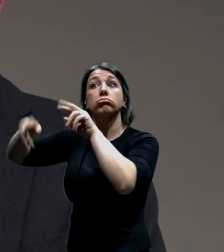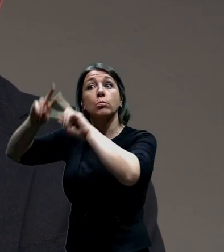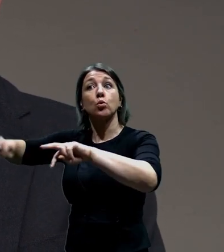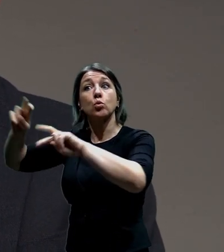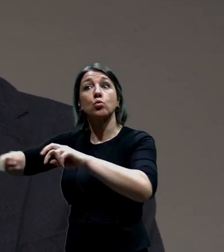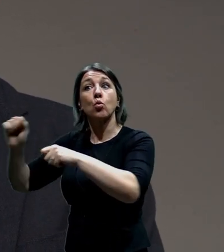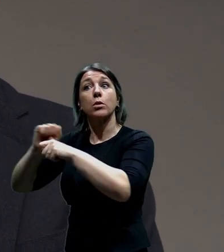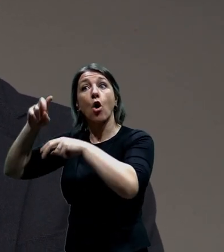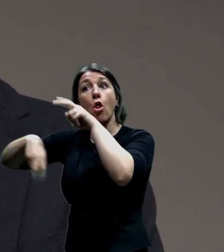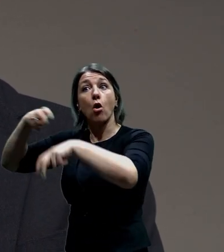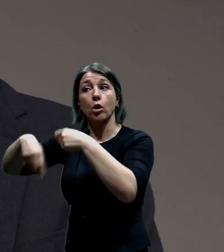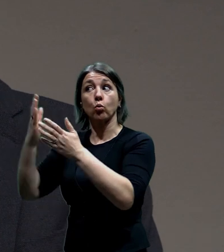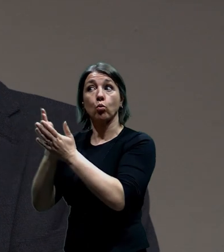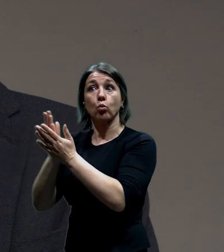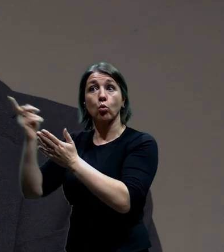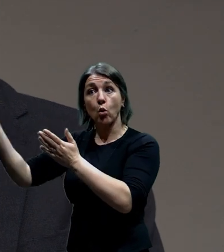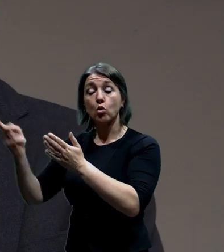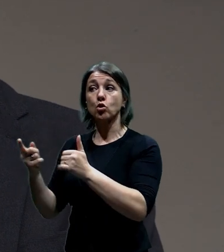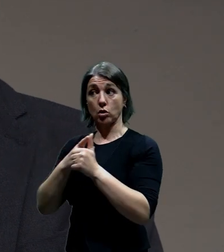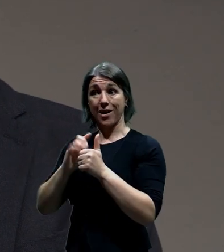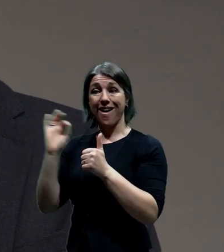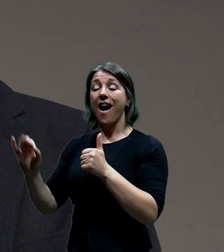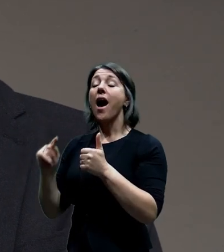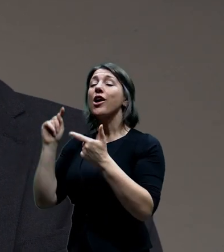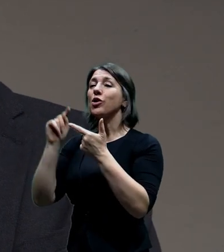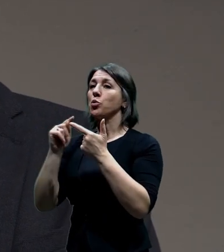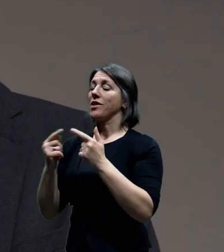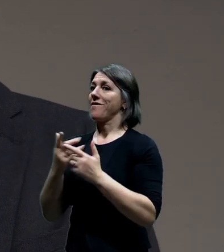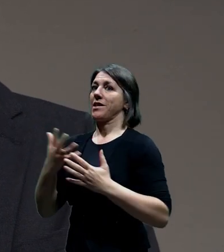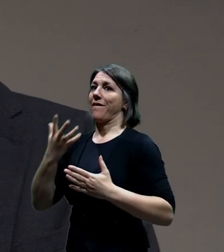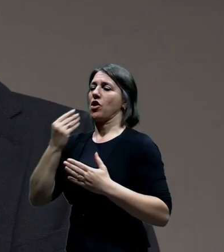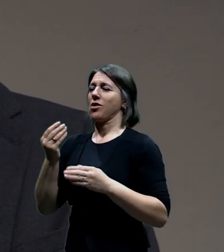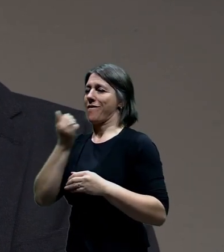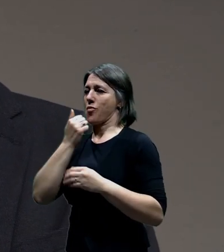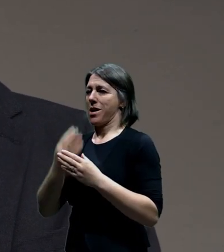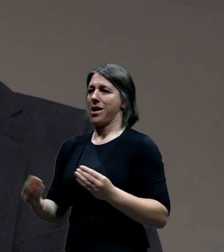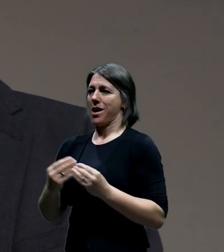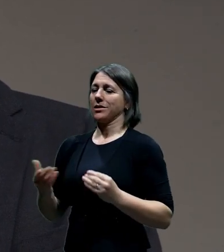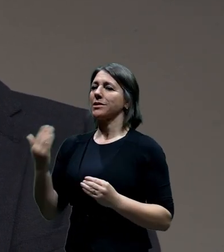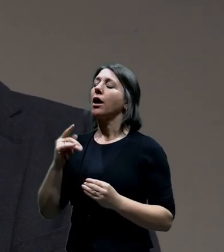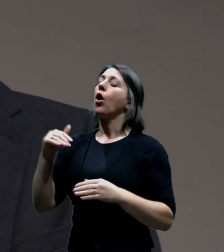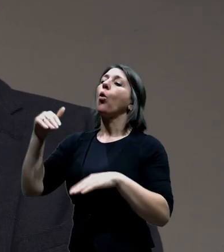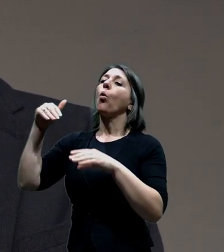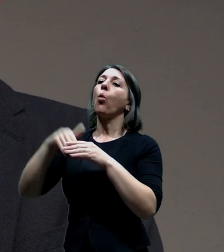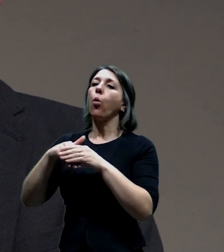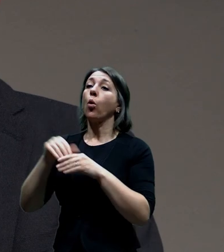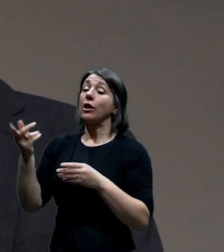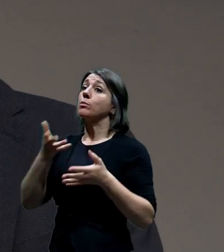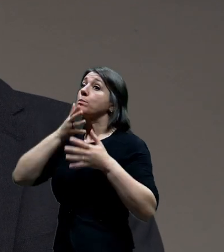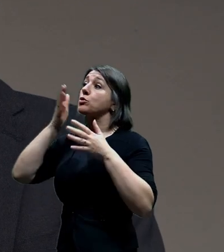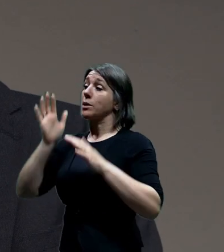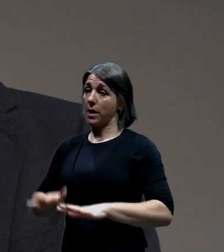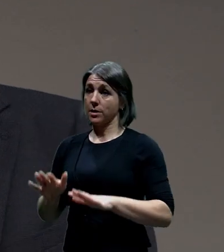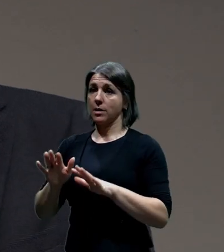tak má ještě jednu obrovskou výhodu, kterou jsme zde zapomněli zmínit a to je, že vlastně v případě